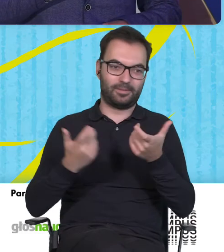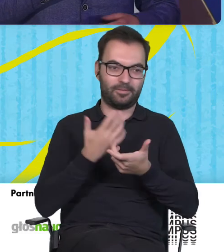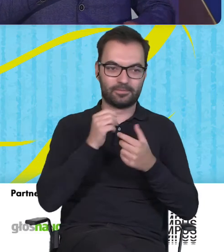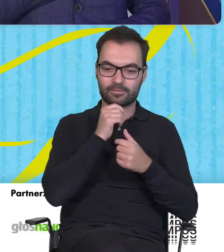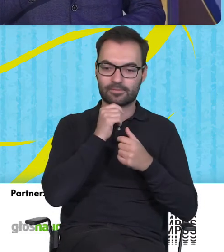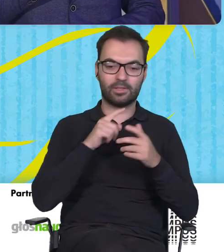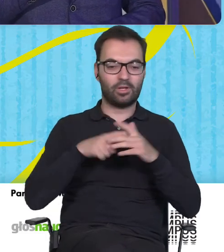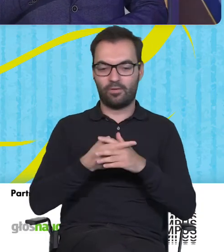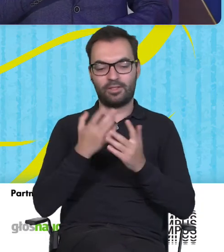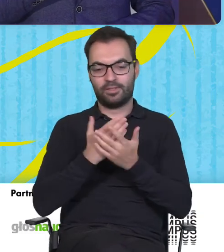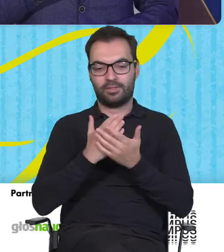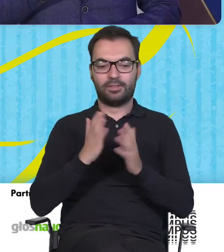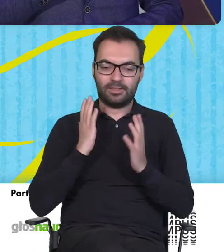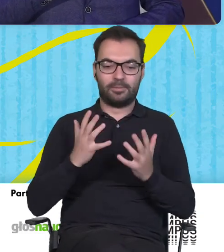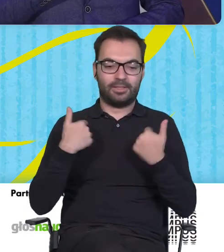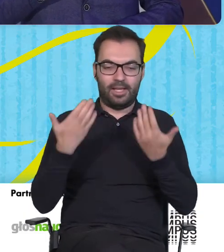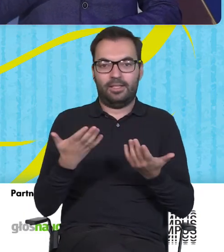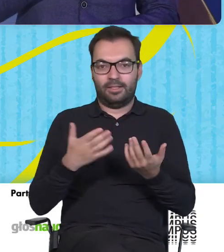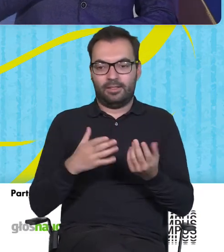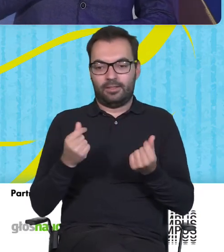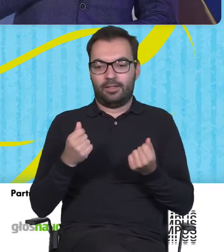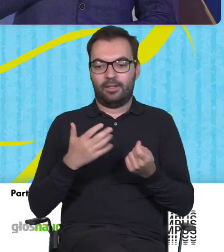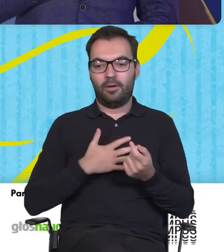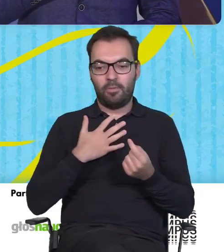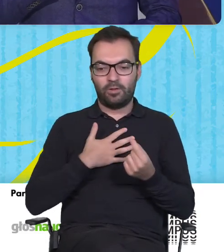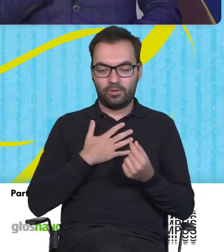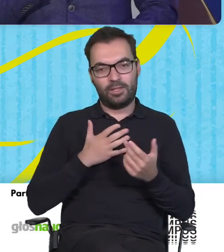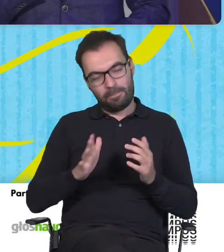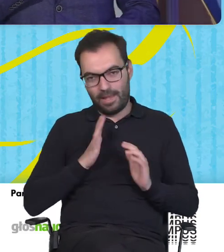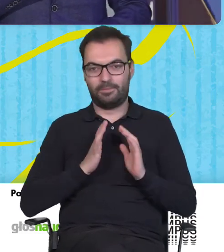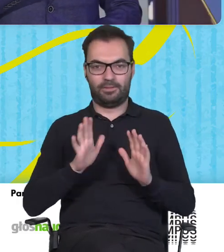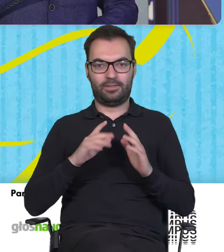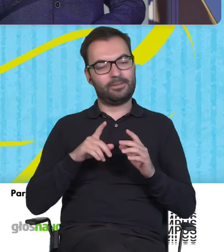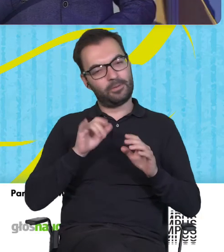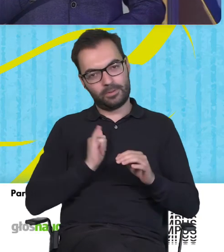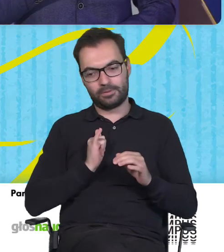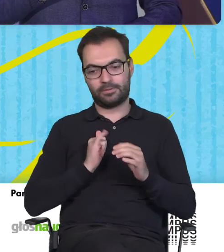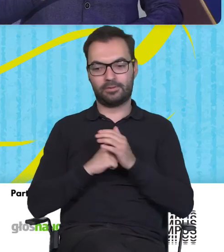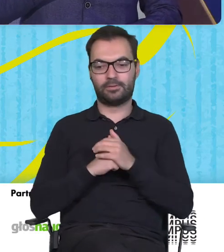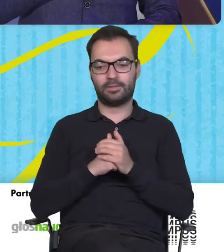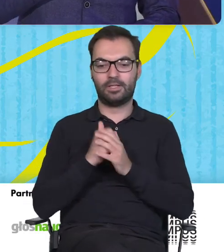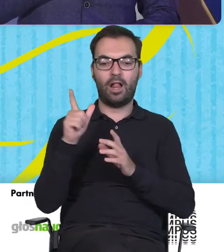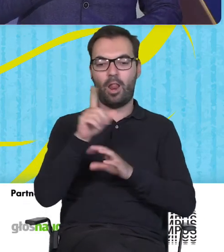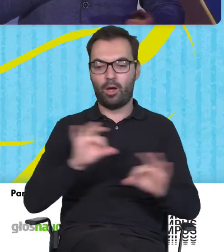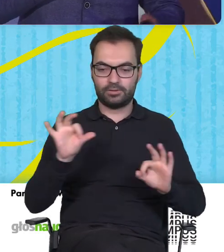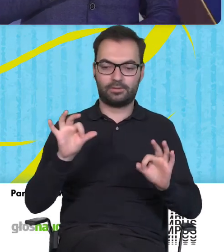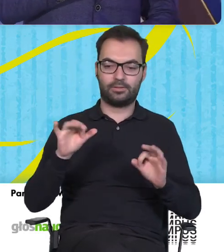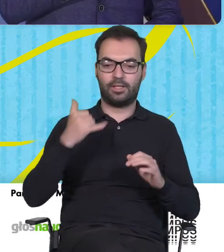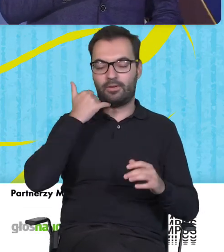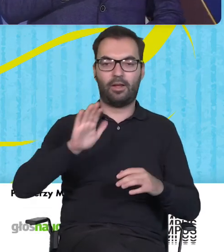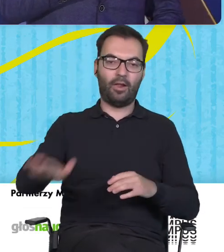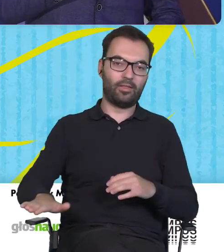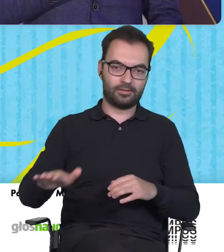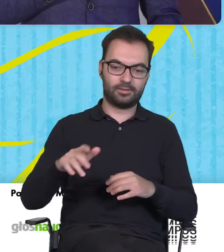logowaniem się, tylko chcemy po prostu dać taką furtkę bezpieczeństwa, żeby w przypadku, nie wiem, odłożenia gdzieś